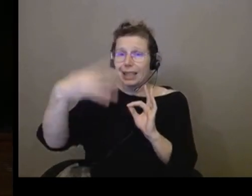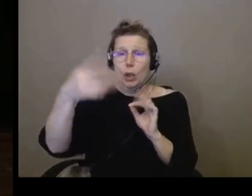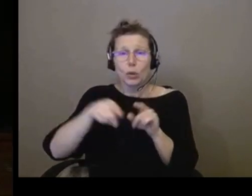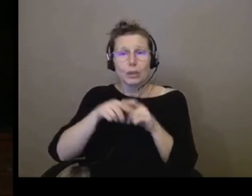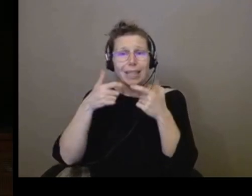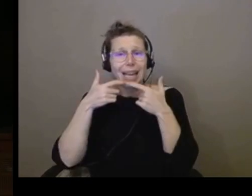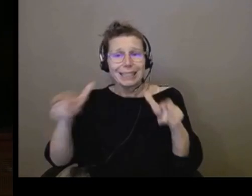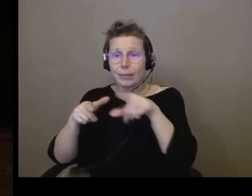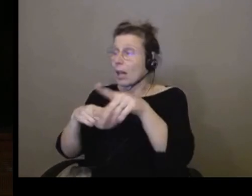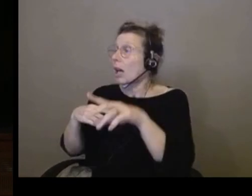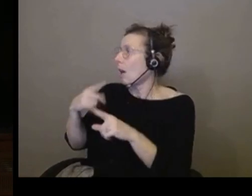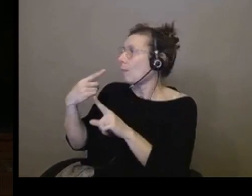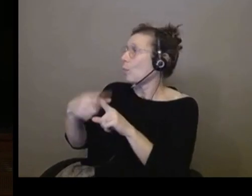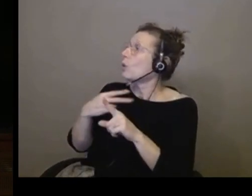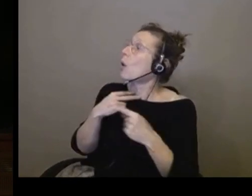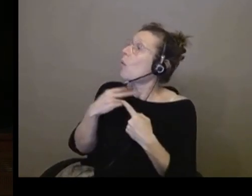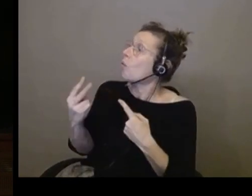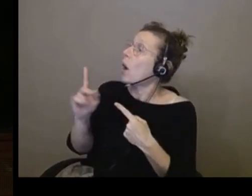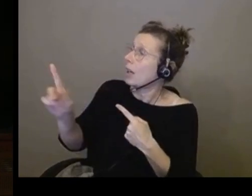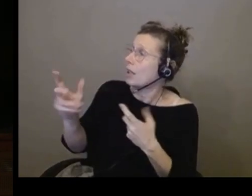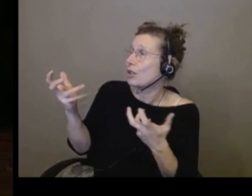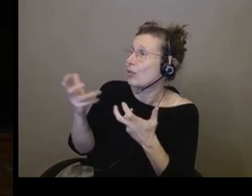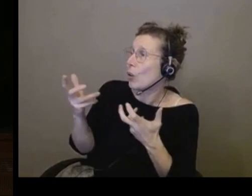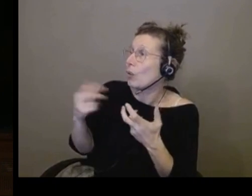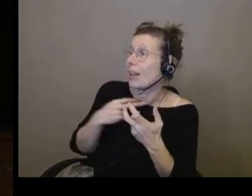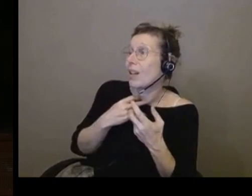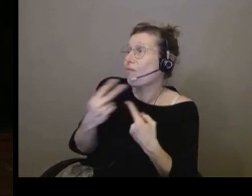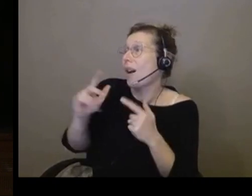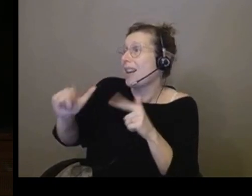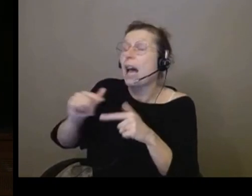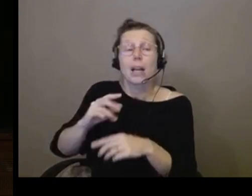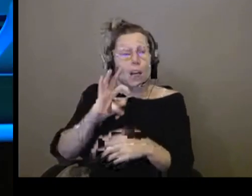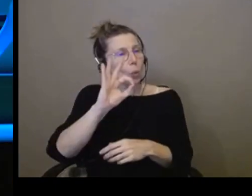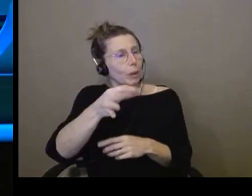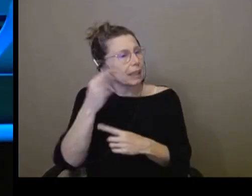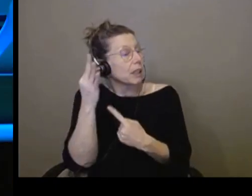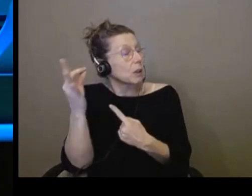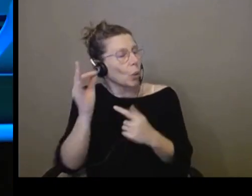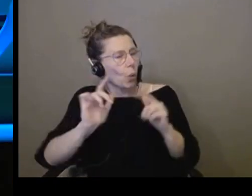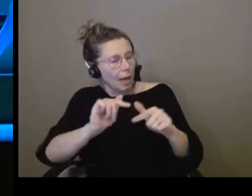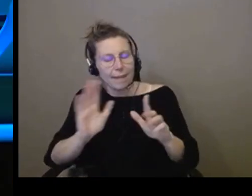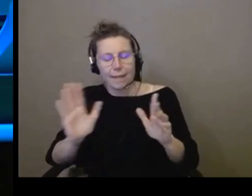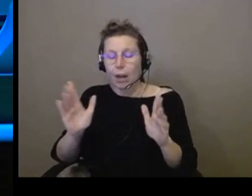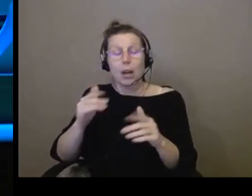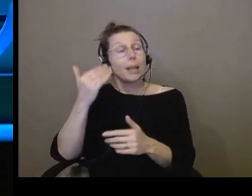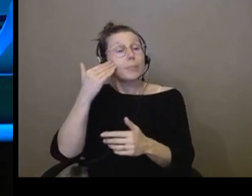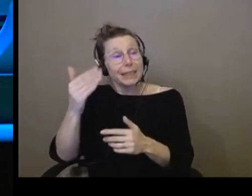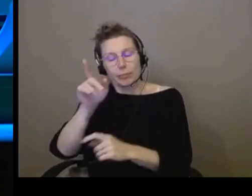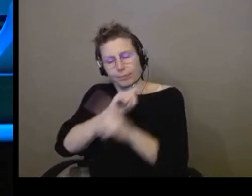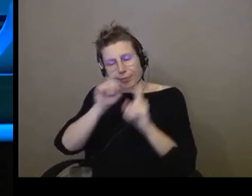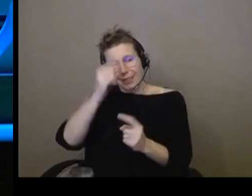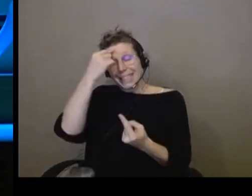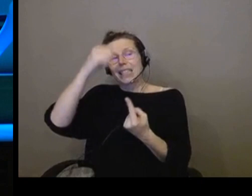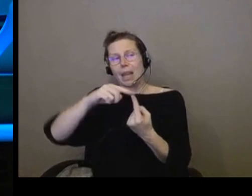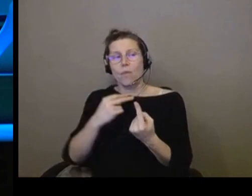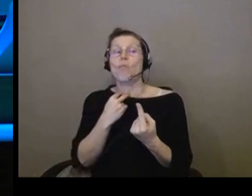sur ce point-là. Et elle est vocalisée. Et elle est vocalisée. Alors, vocalisée. Si on revient sur ce sujet-là, toutes les